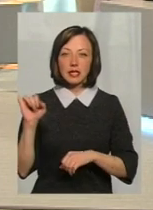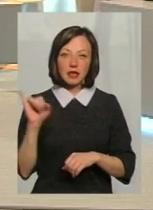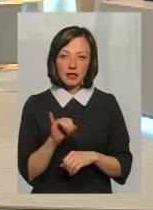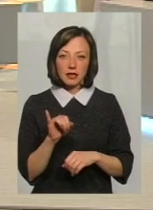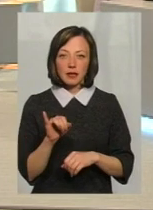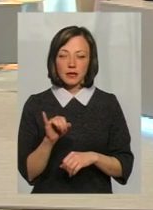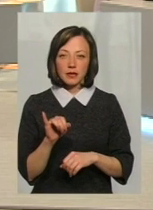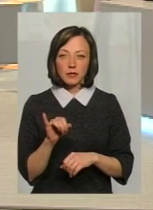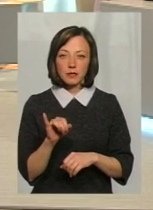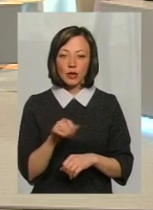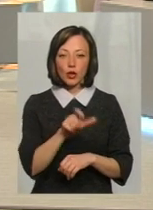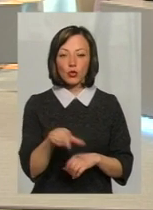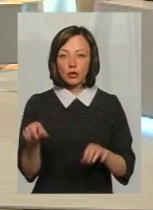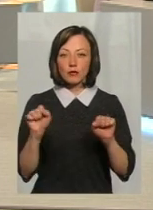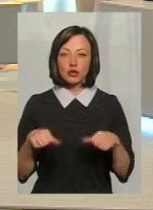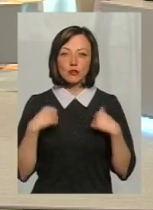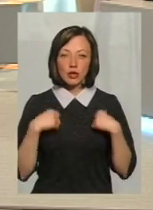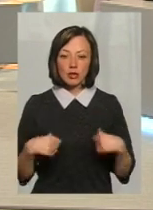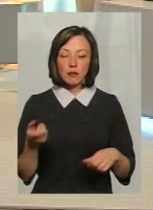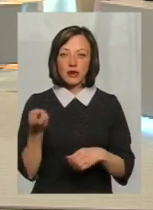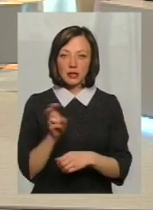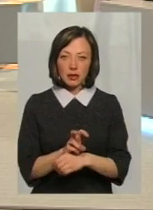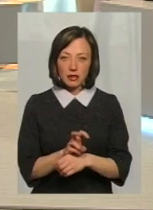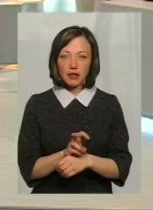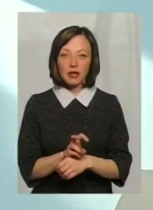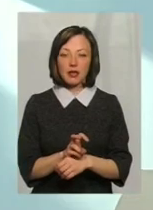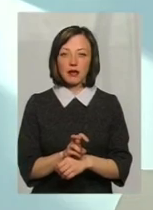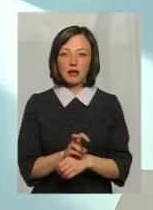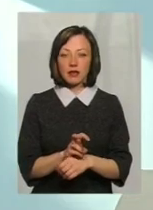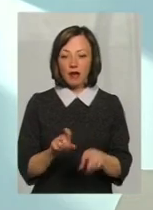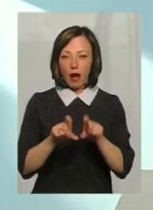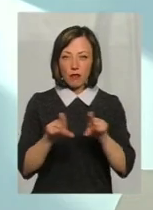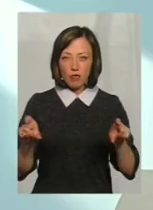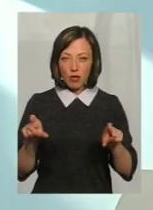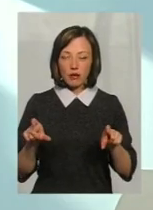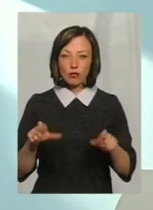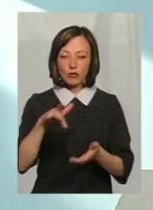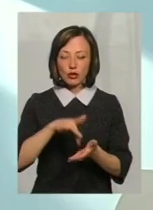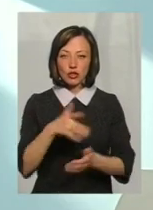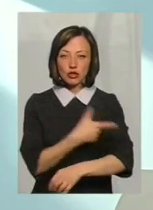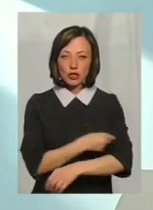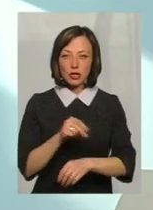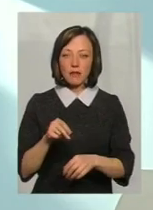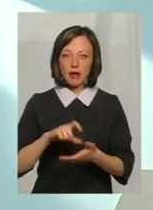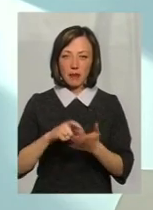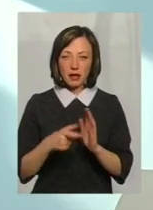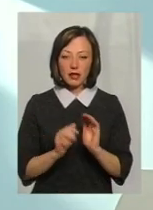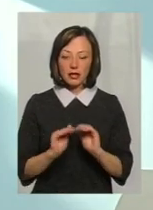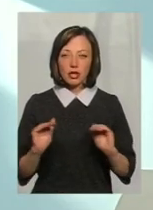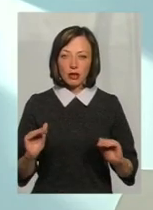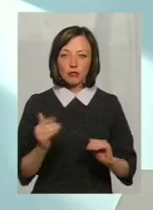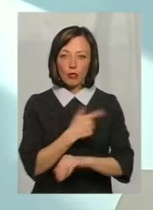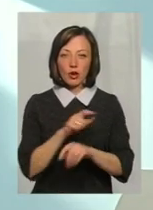люди можуть спокійно прийти в амбулаторії, в пункти щеплень, в дитячій